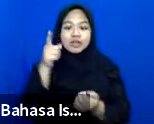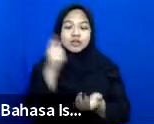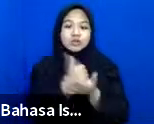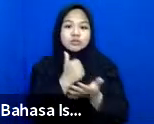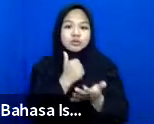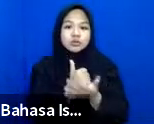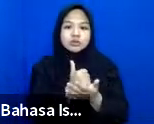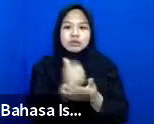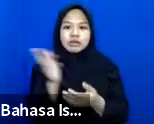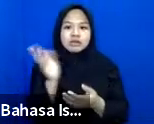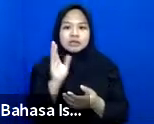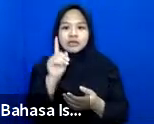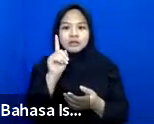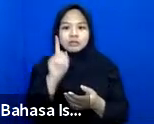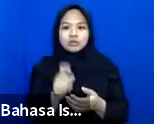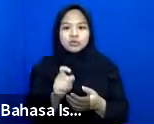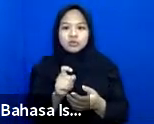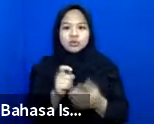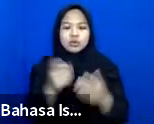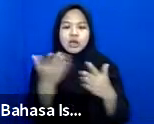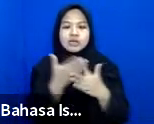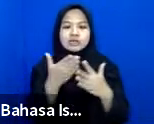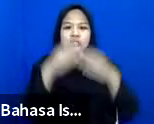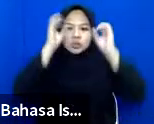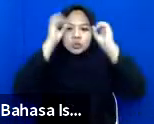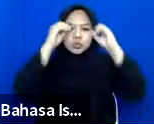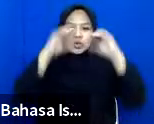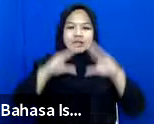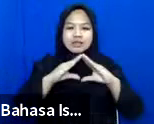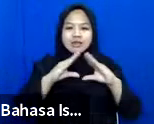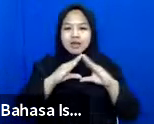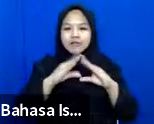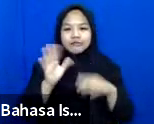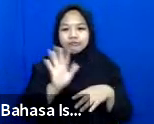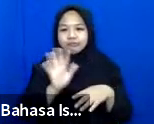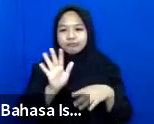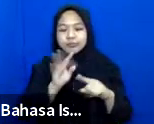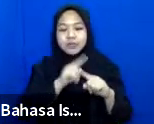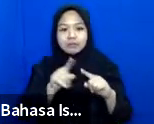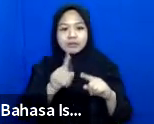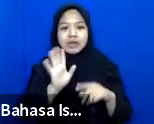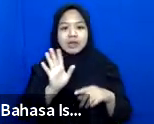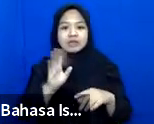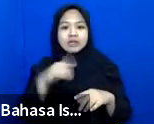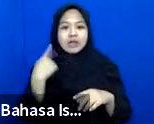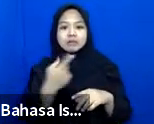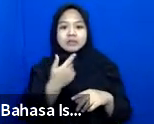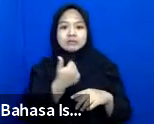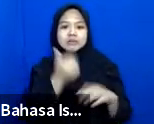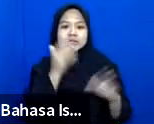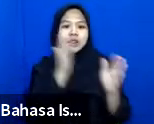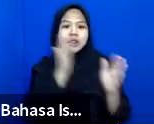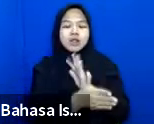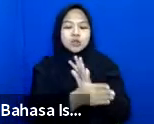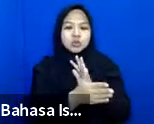Tidak Perlu Mengakses Google Drive Ini Tapi Nanti Kami Bisa Langsung